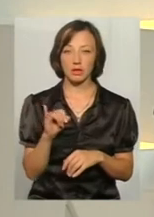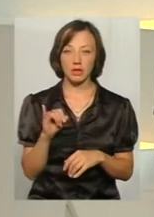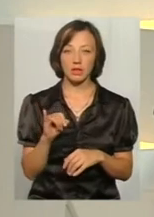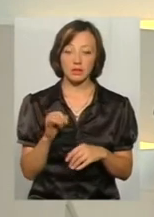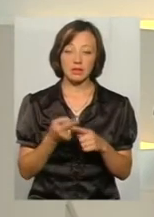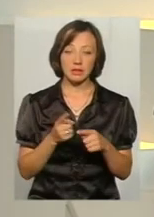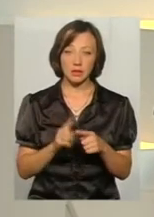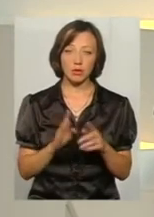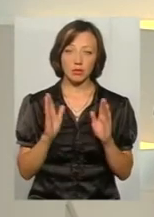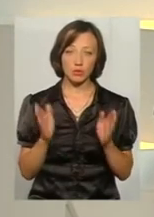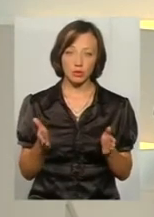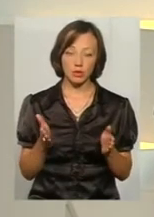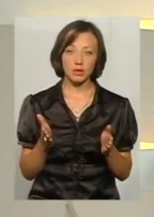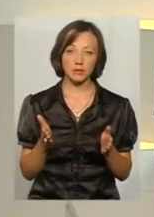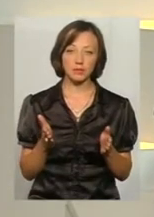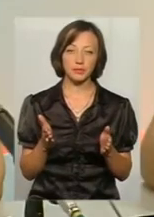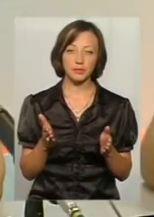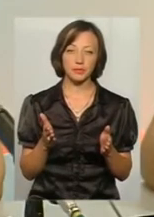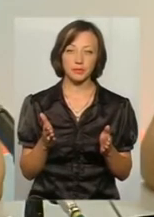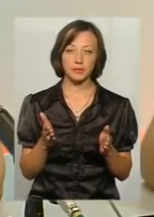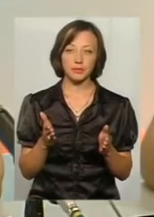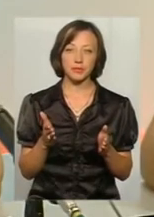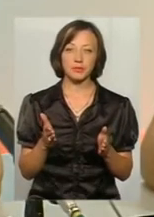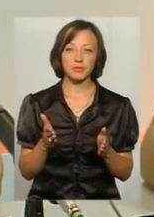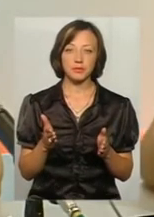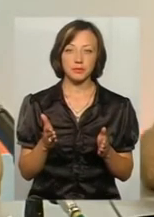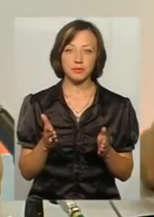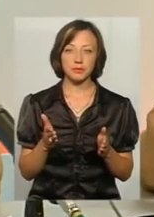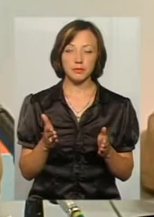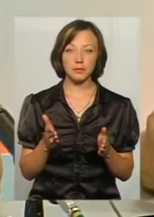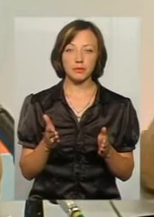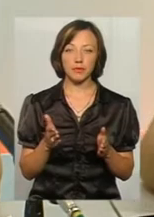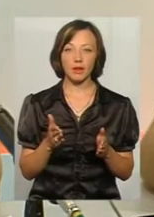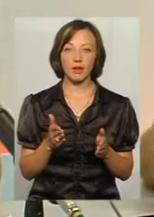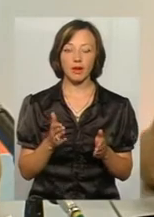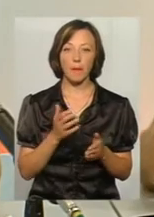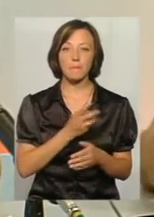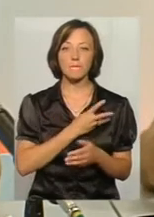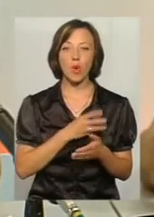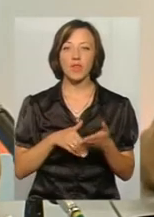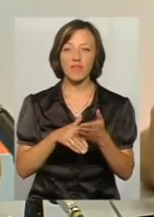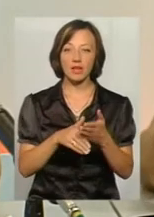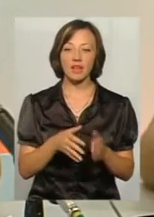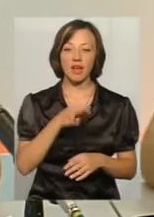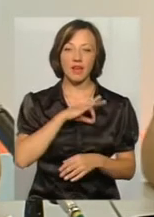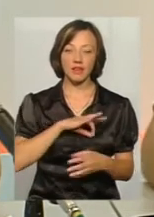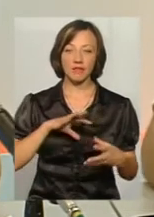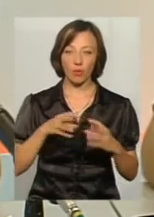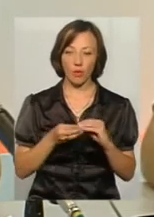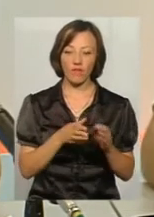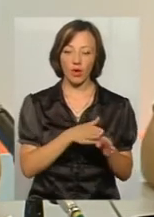І це буде, в принципі, служити, скажімо так, мотивацію ефективного виконання рішень.